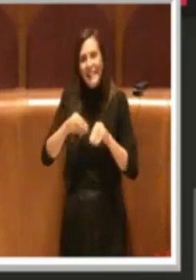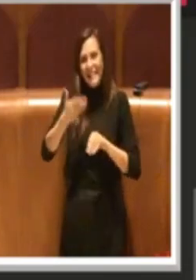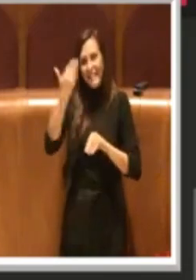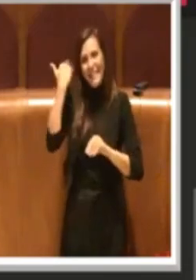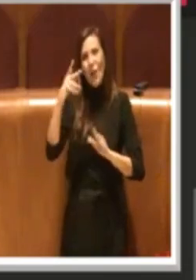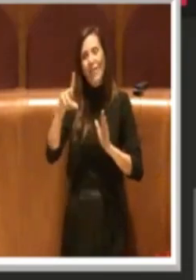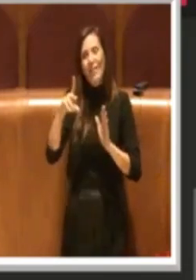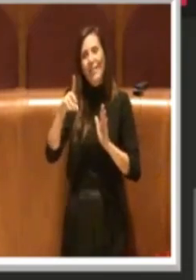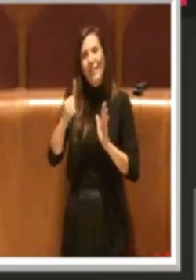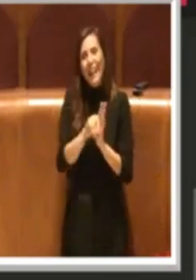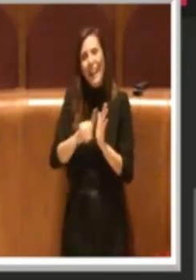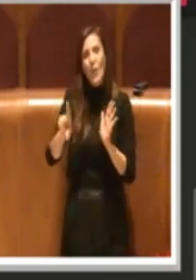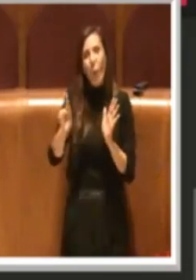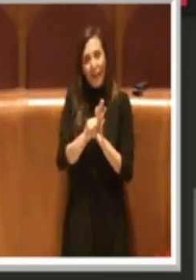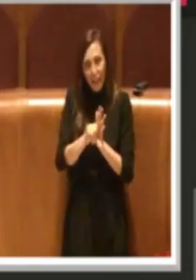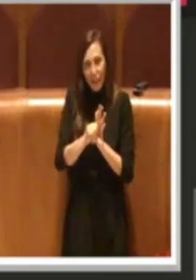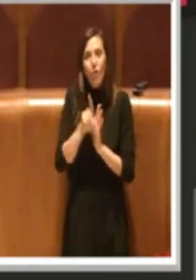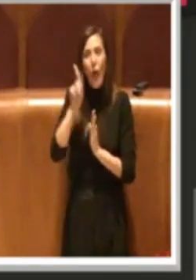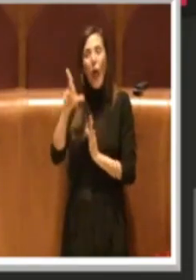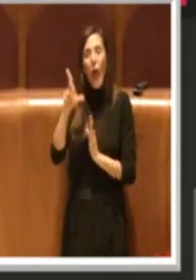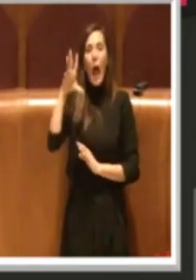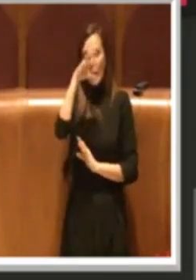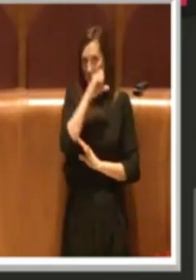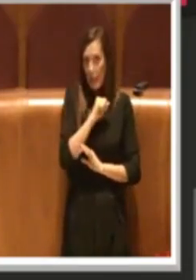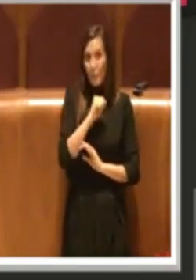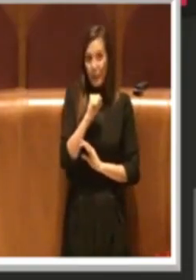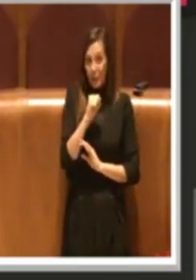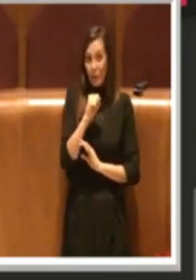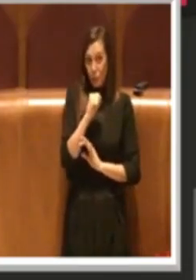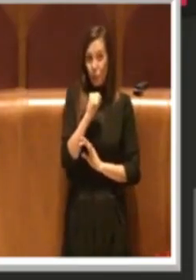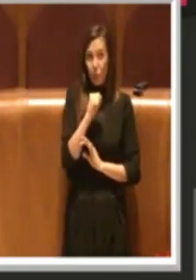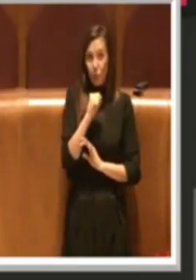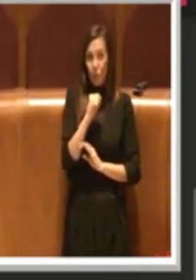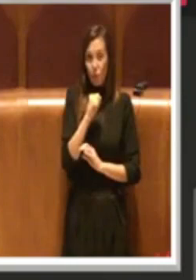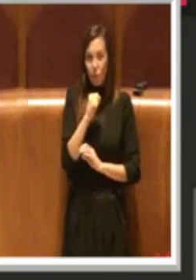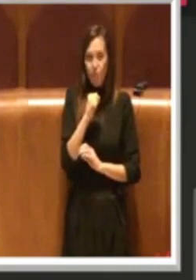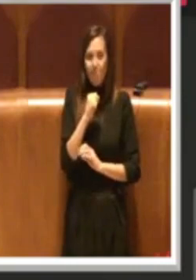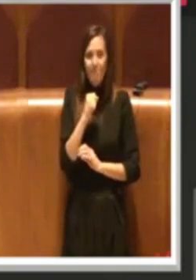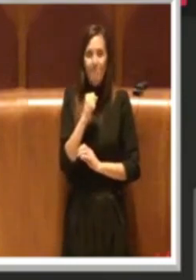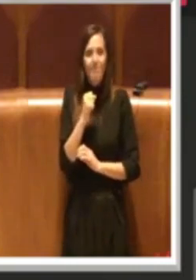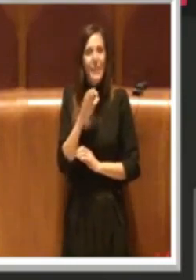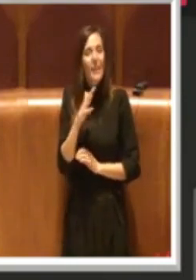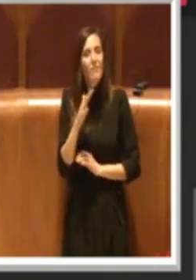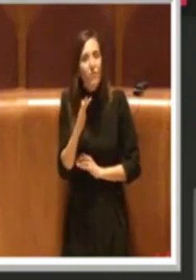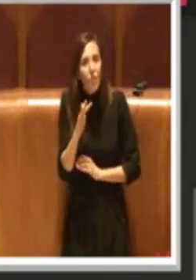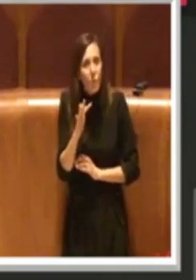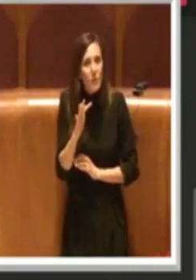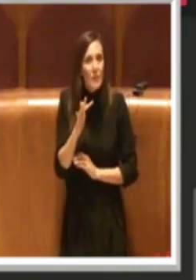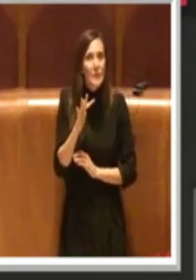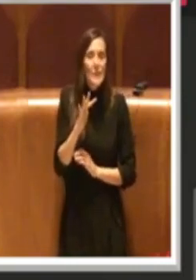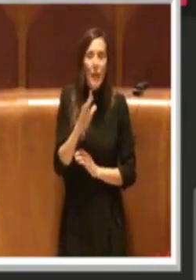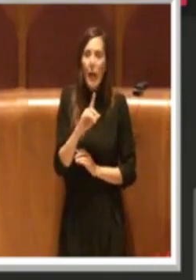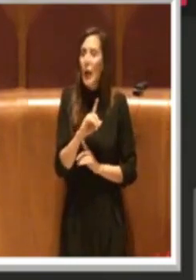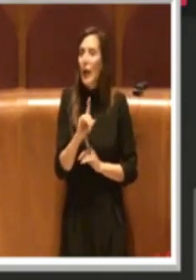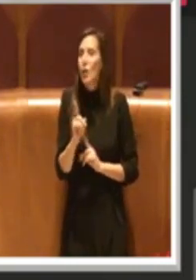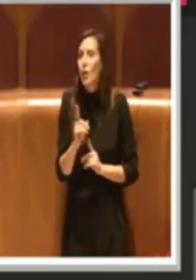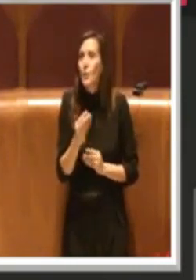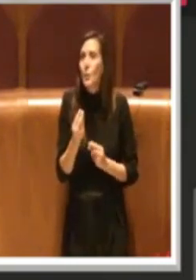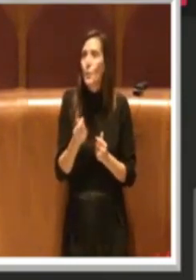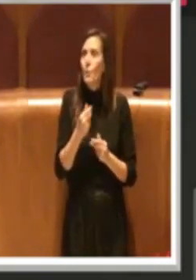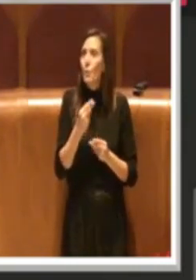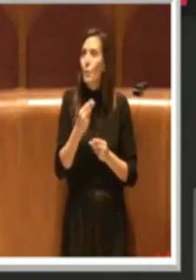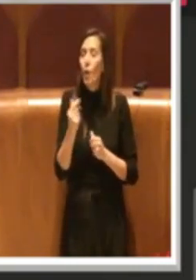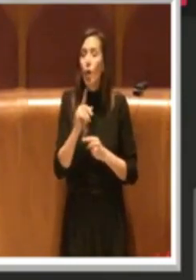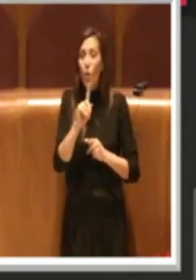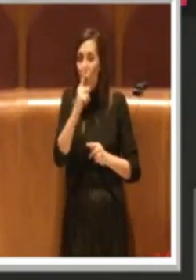legge, si sta rendendo conto che non sono assolutamente utili